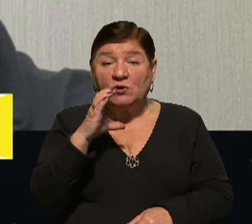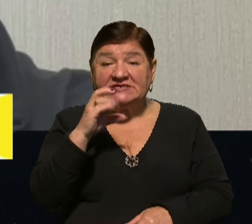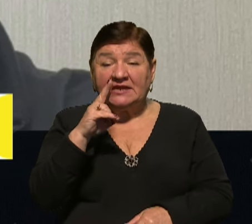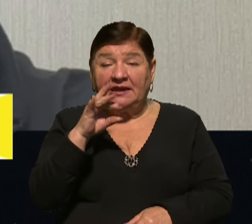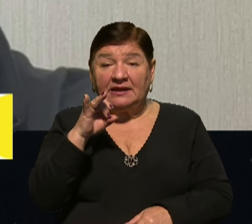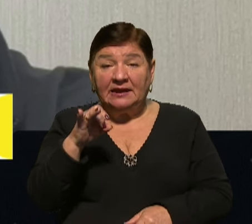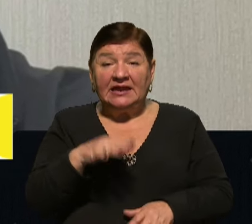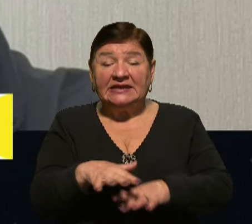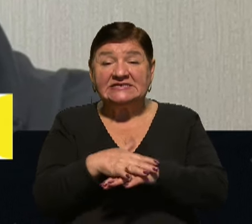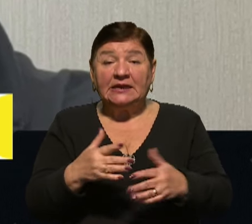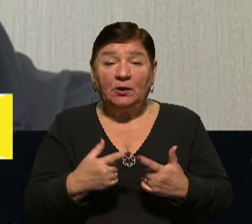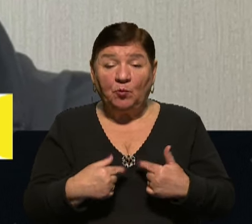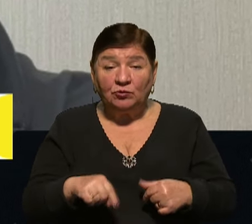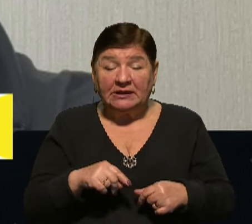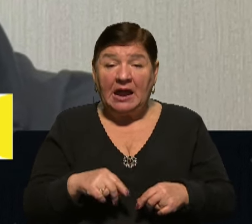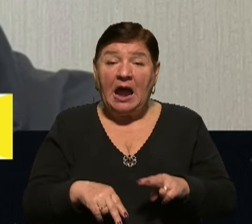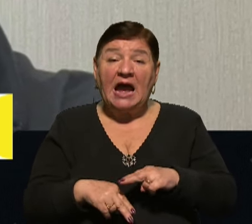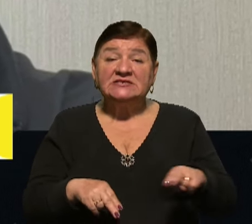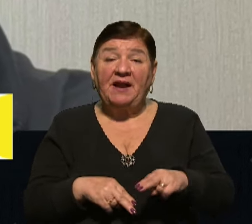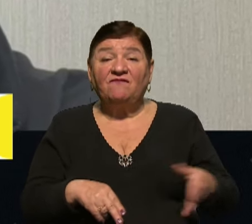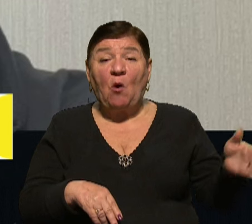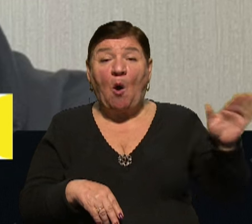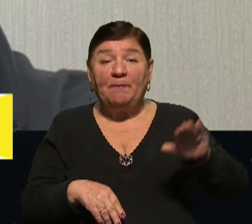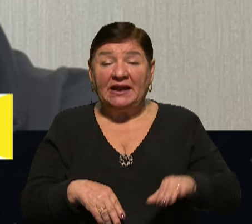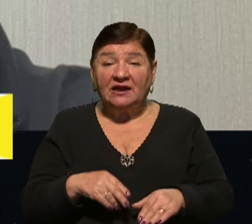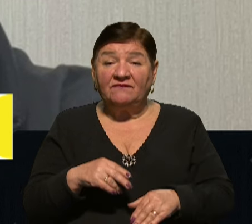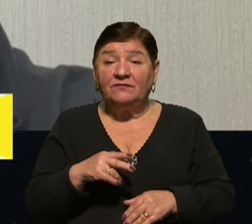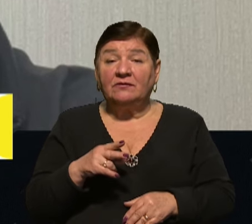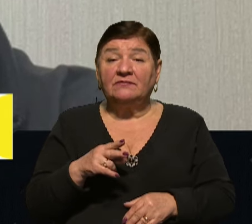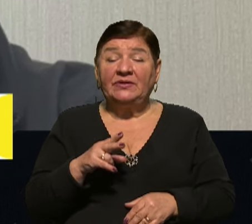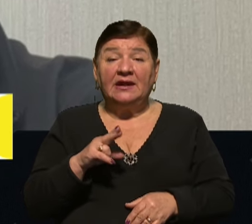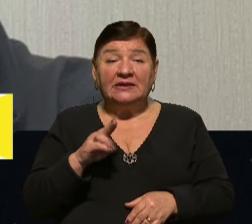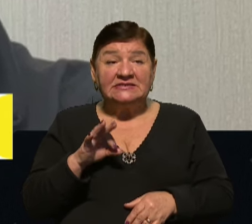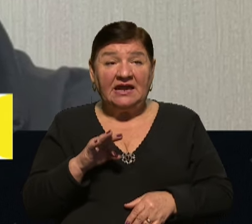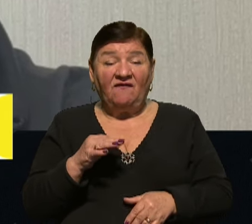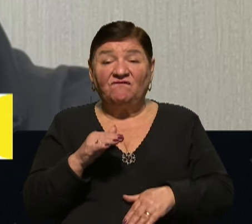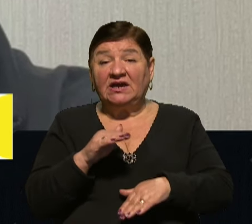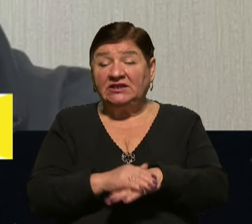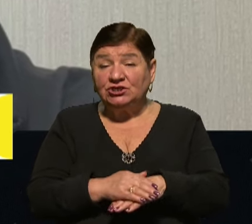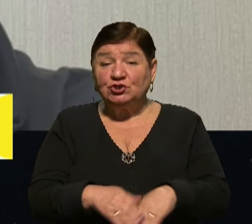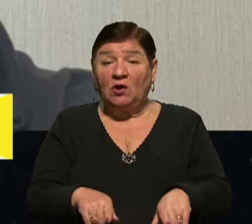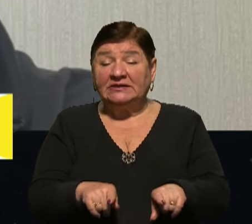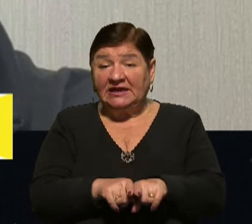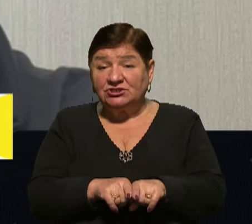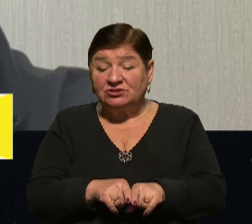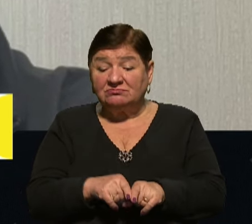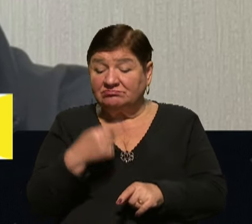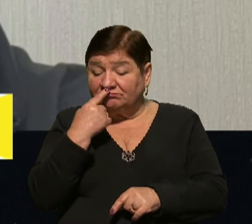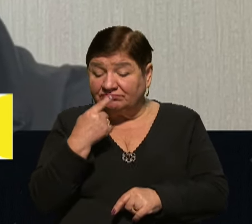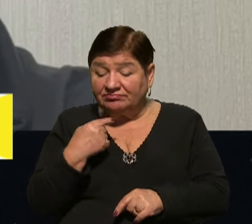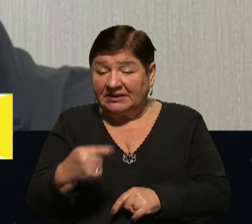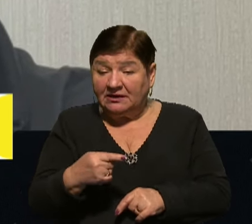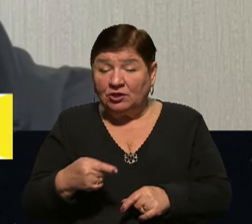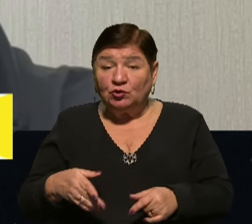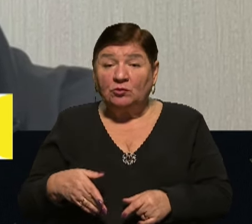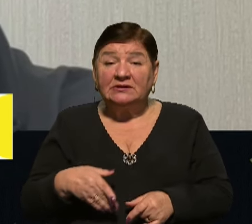населене пункт, а з правого берегу вже населене пункт Сенькове, фактично, теж підходить під сам берег.